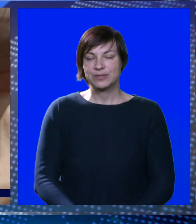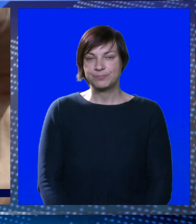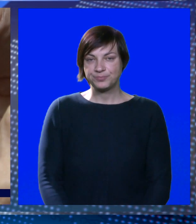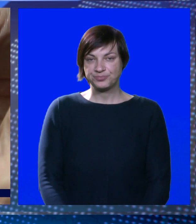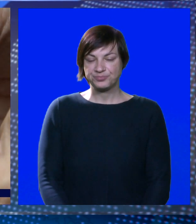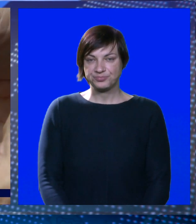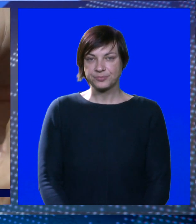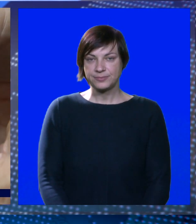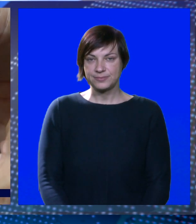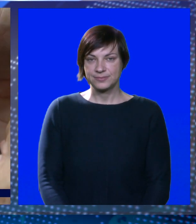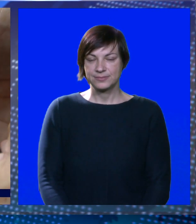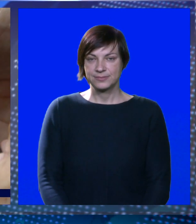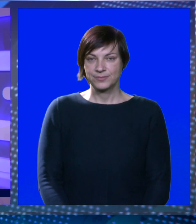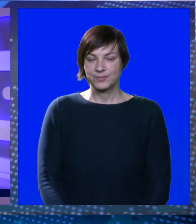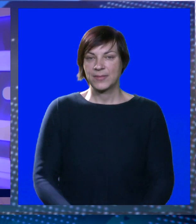vremena.